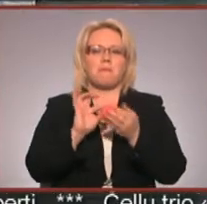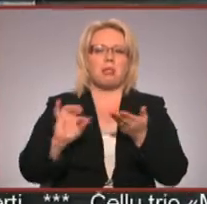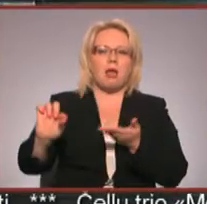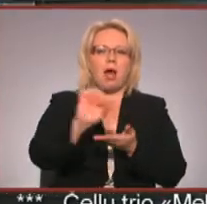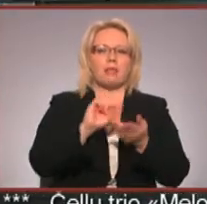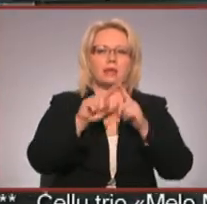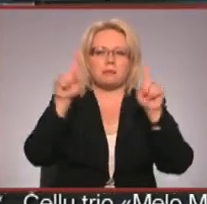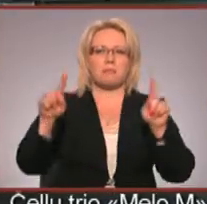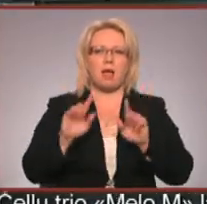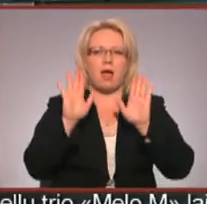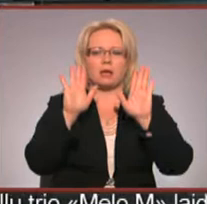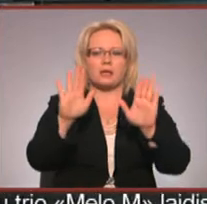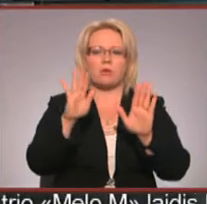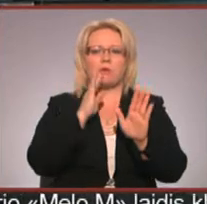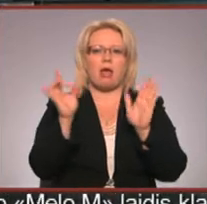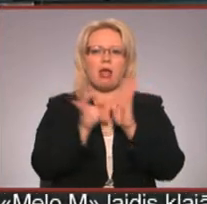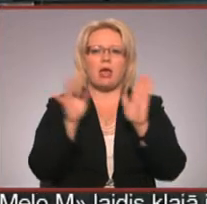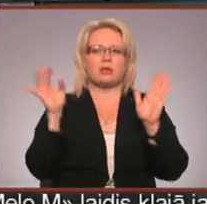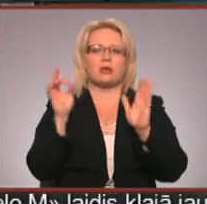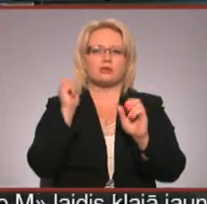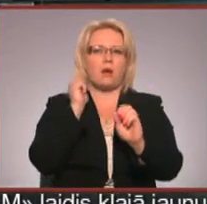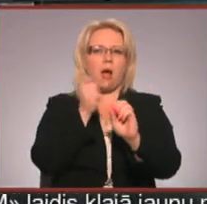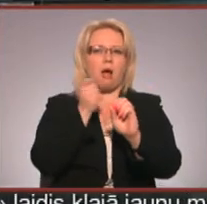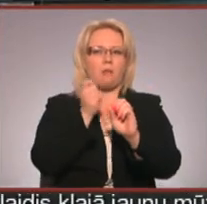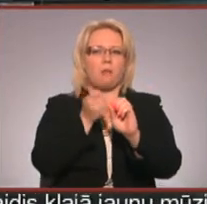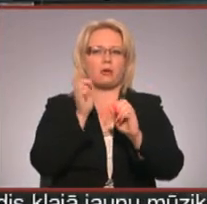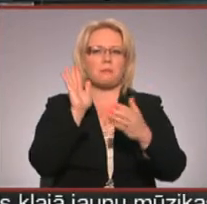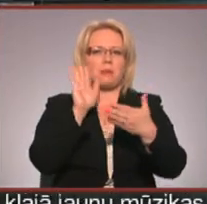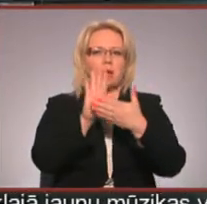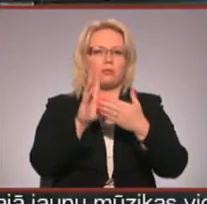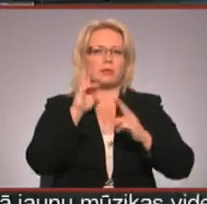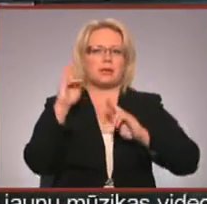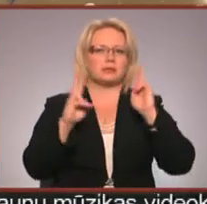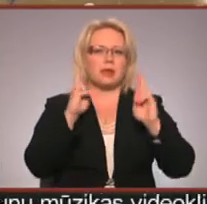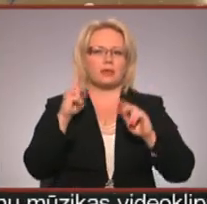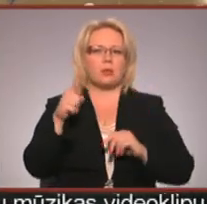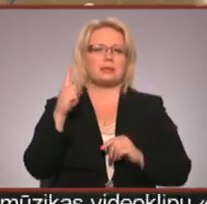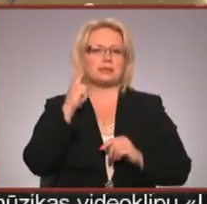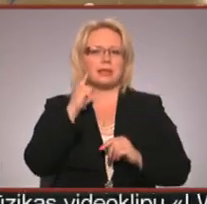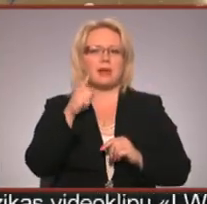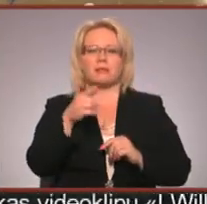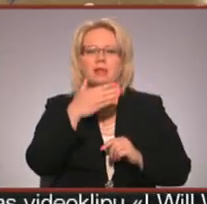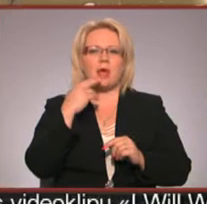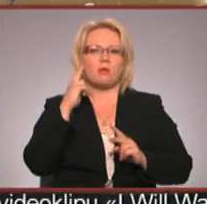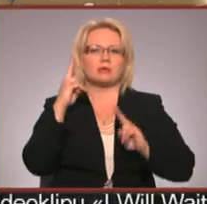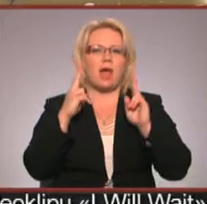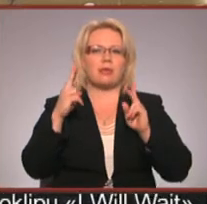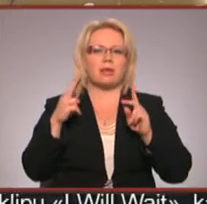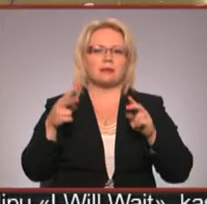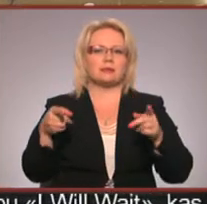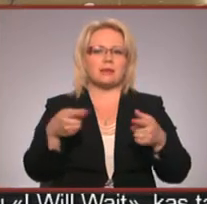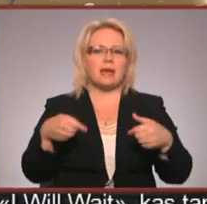kurām piestot nelielu elektronistu āmurīti, viņas ieskanās. Tas, ko mēs dzirdām, tas nav skaņas ierakstā, ir